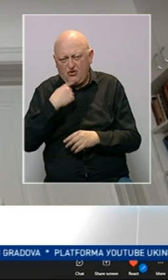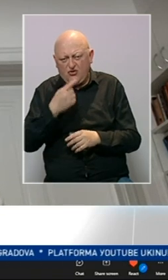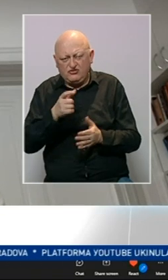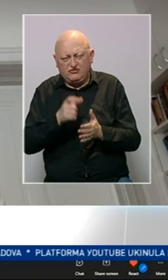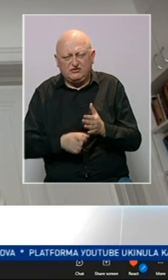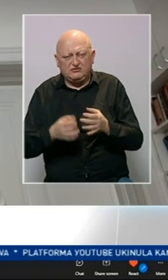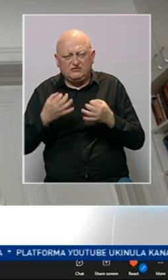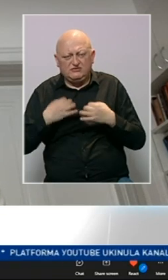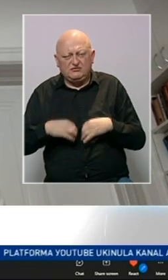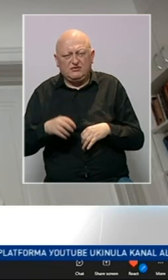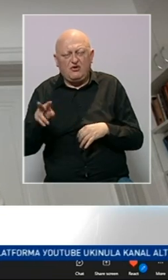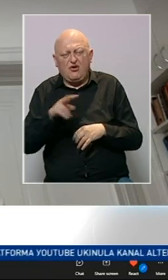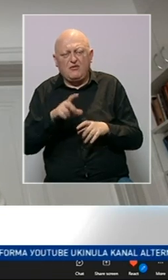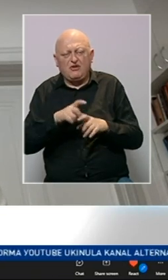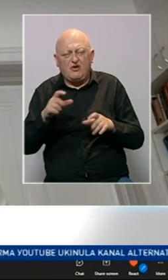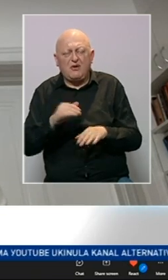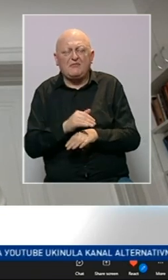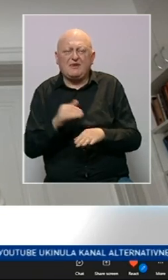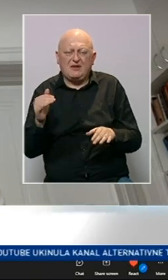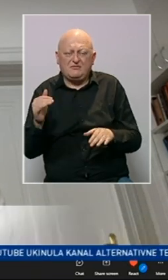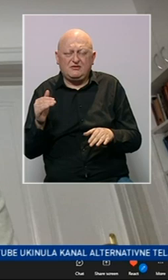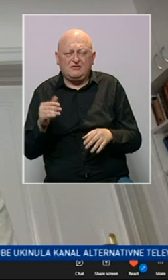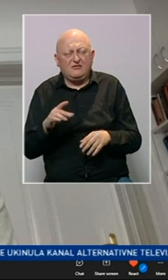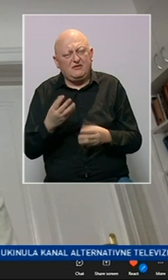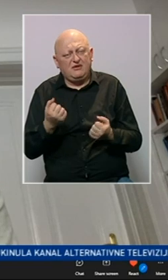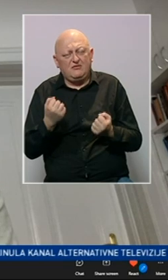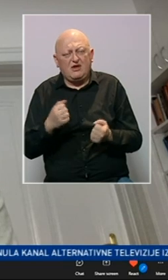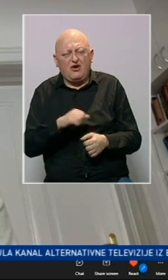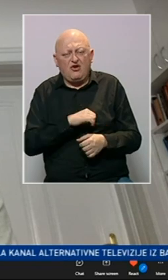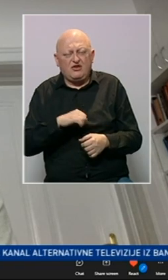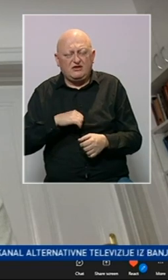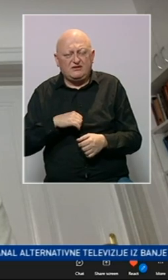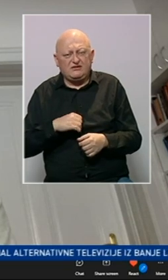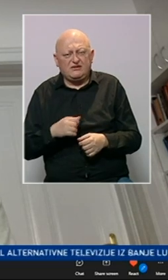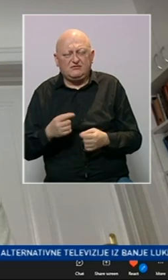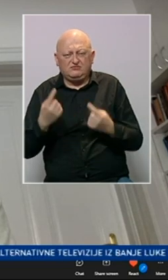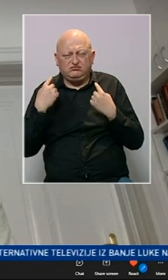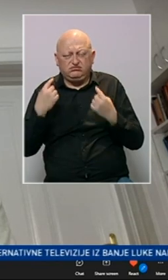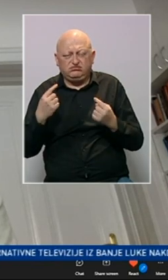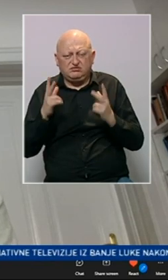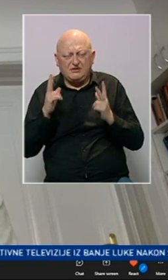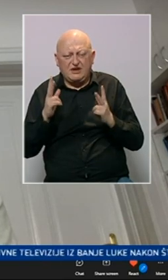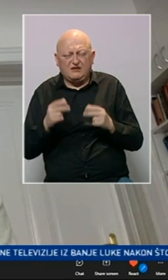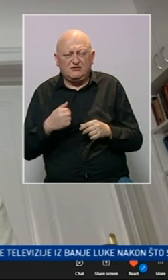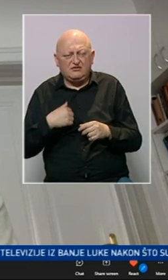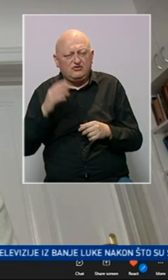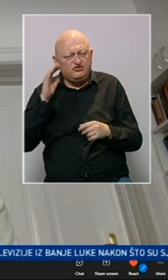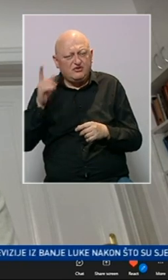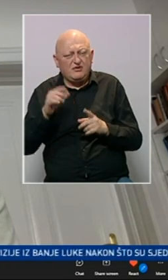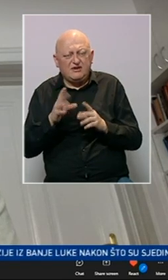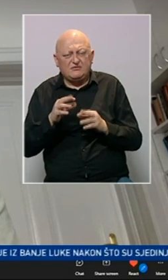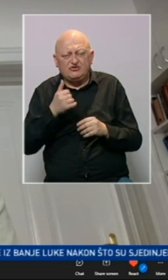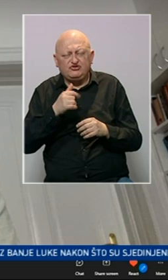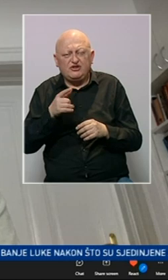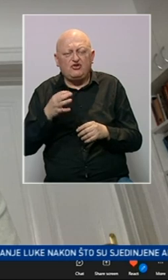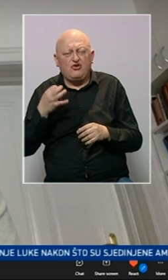članu predsjedništva i oba doma parlamenta. Dakle, vrlo interesantna teza, vrlo maksimalistička teza je sad treba da čujemo Izjedbegovića. Šta